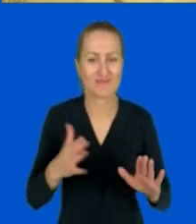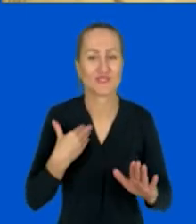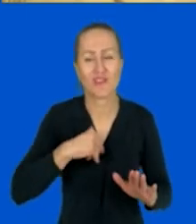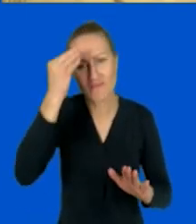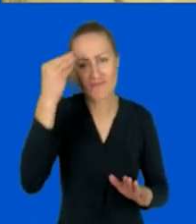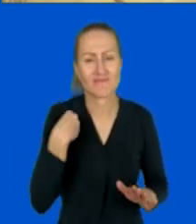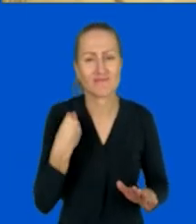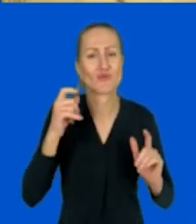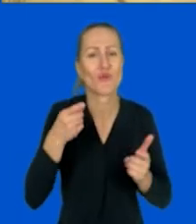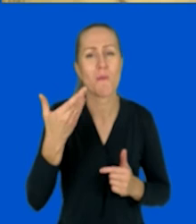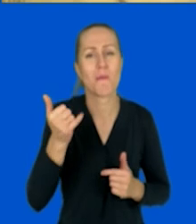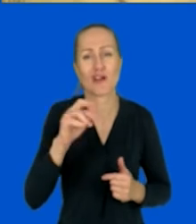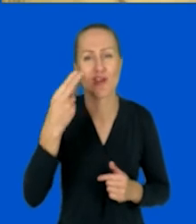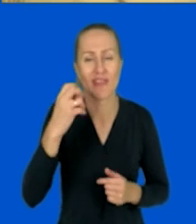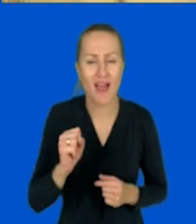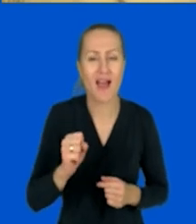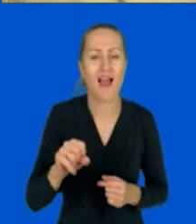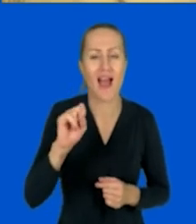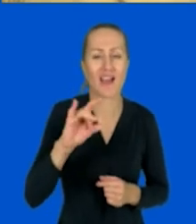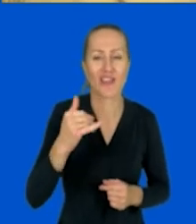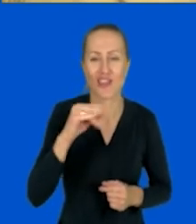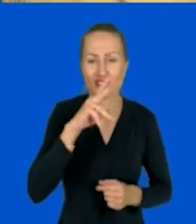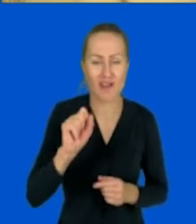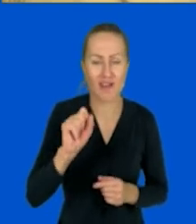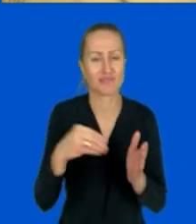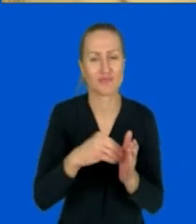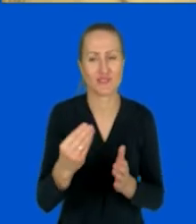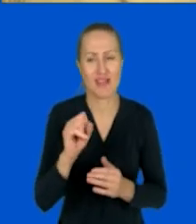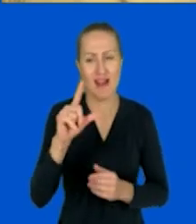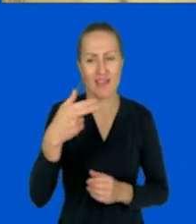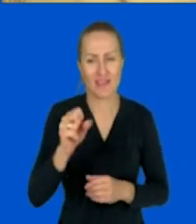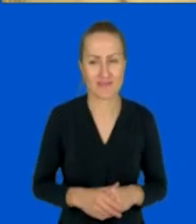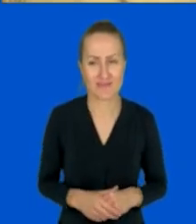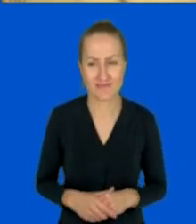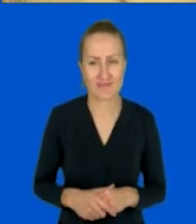informacje od Marzeny, Agnieszki i Nati. Ojej, pojawiła mi się jeszcze Alina. Słuchajcie.